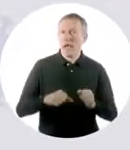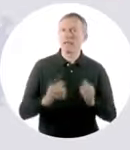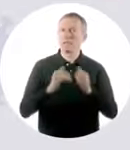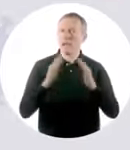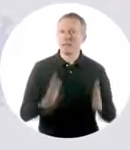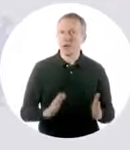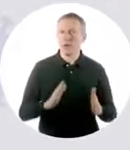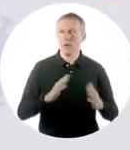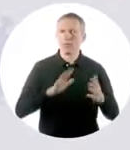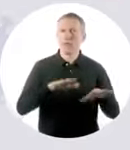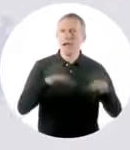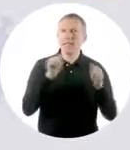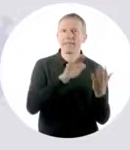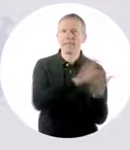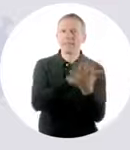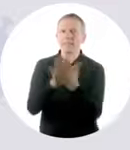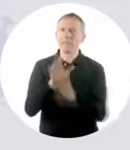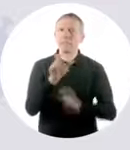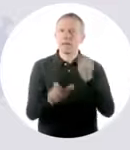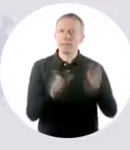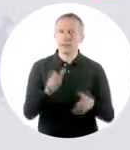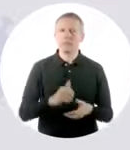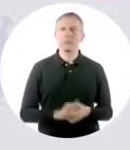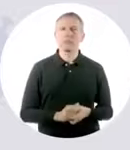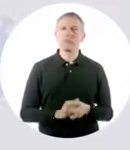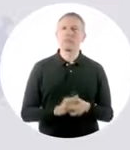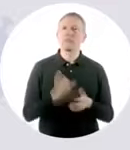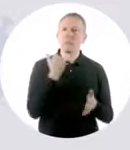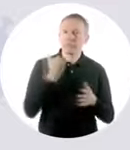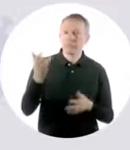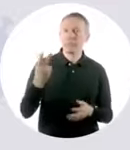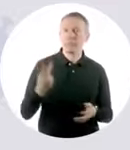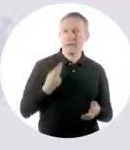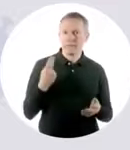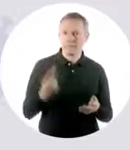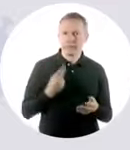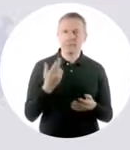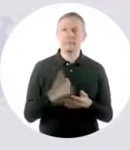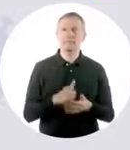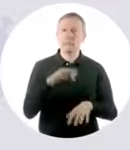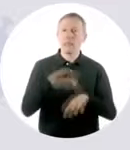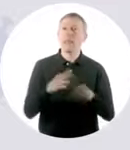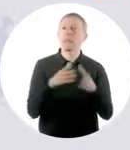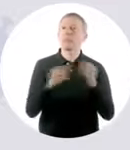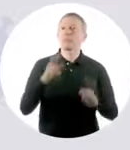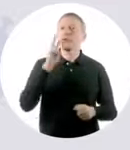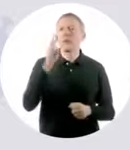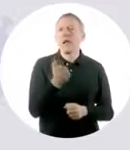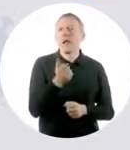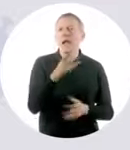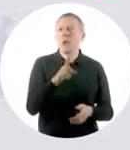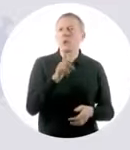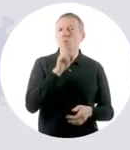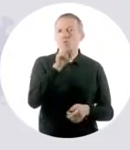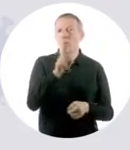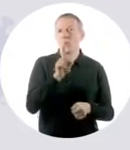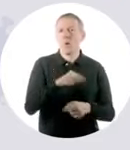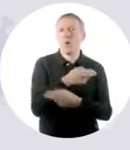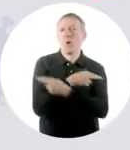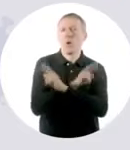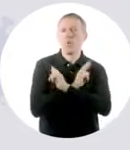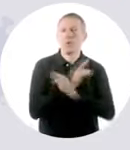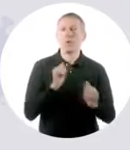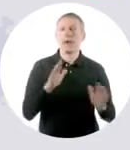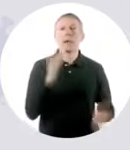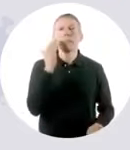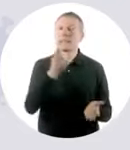nuési, allez travailler. On va sucer votre médecin. Qui nuge à Zuhara ou choumé des idus. Votre médecin va doser manger votre caca sur Ivan.